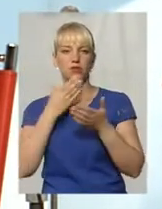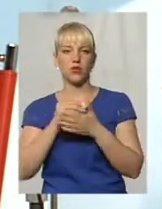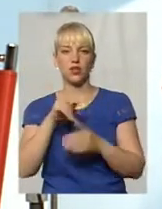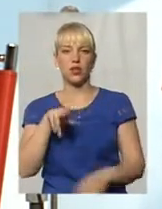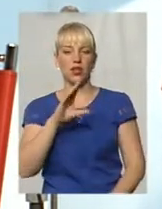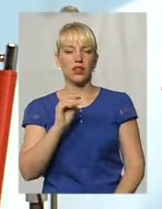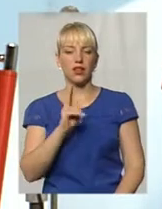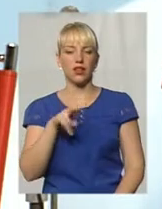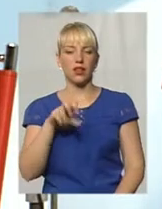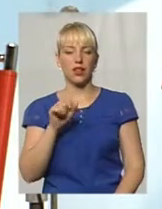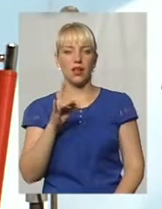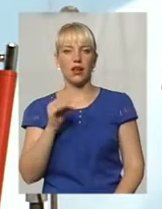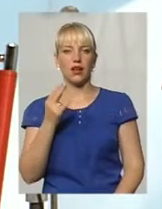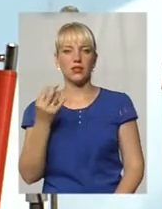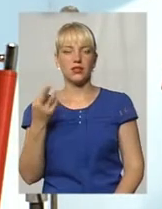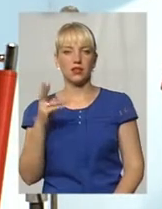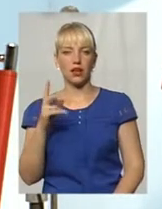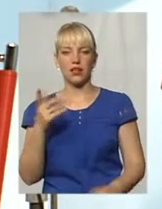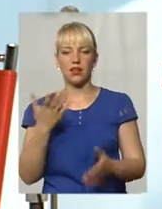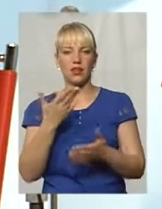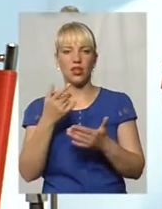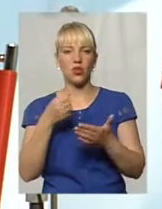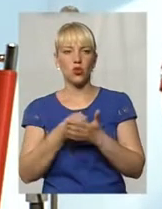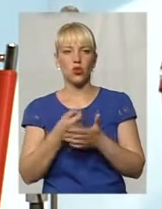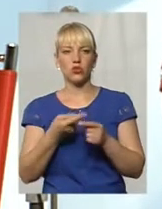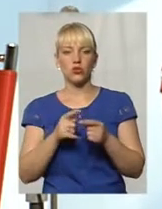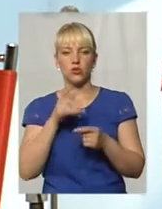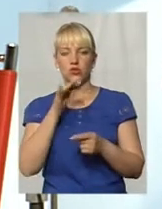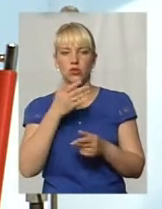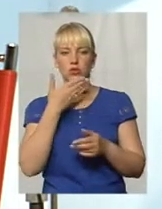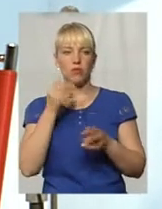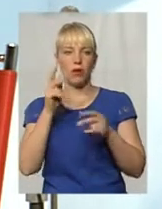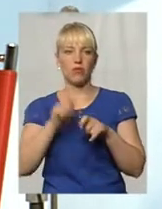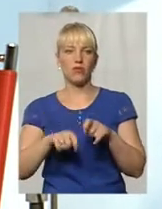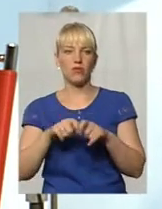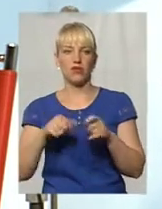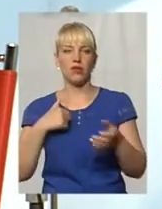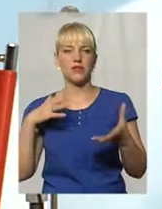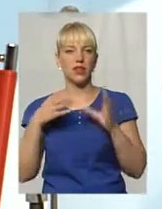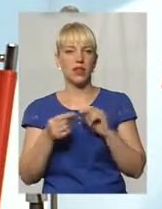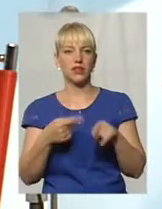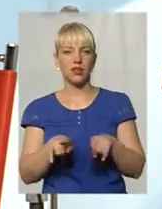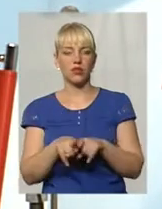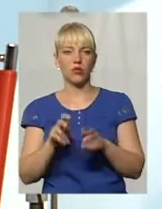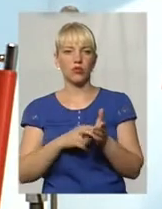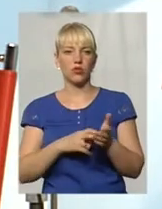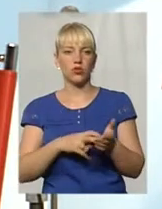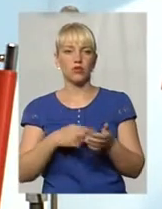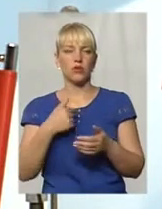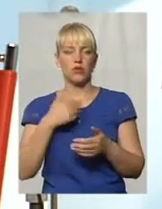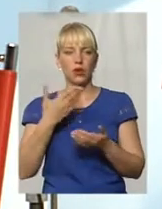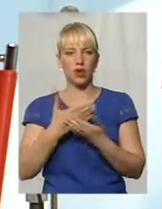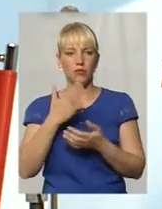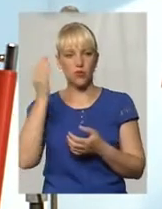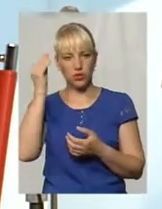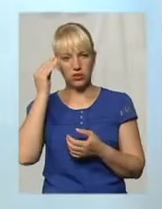не перевірило. Тому я взагалі боюся таких речей, коли люди говорять, моя позиція така, що потрібно